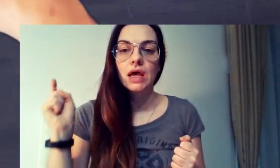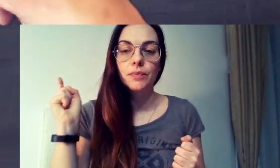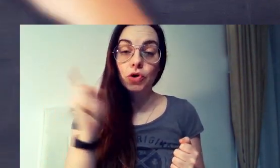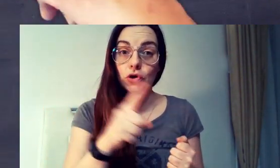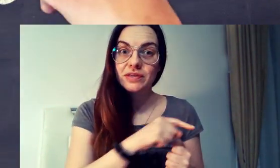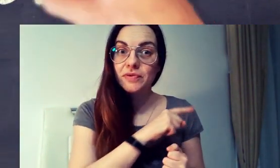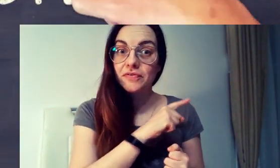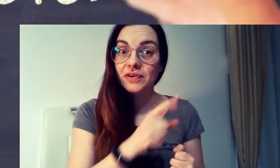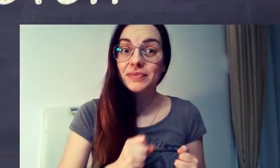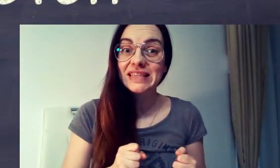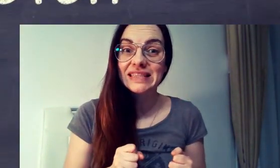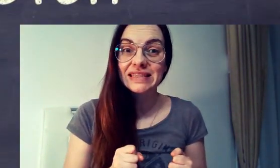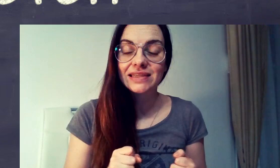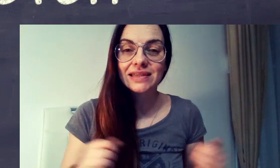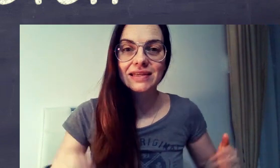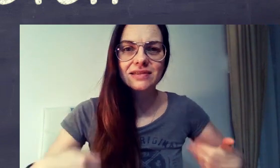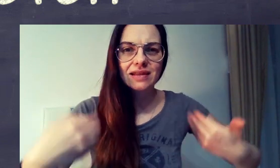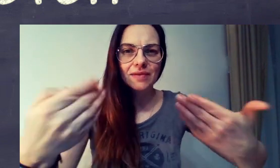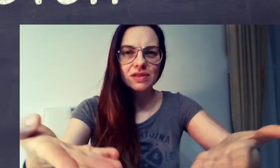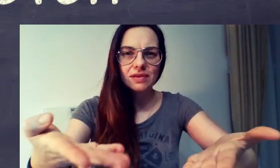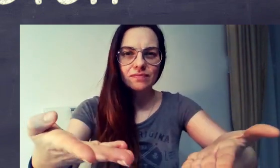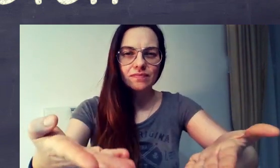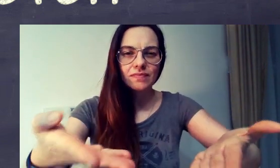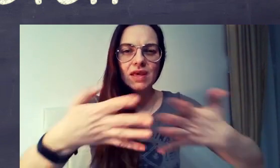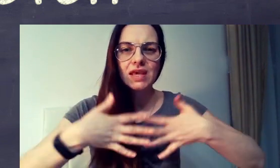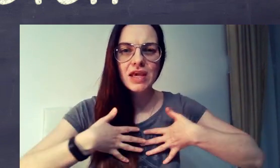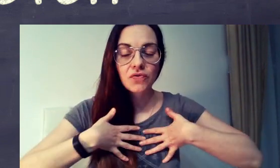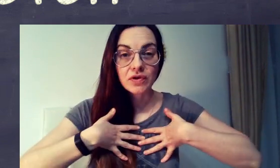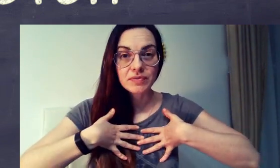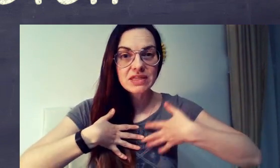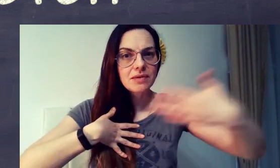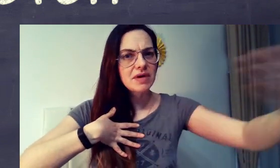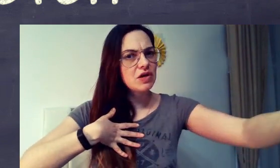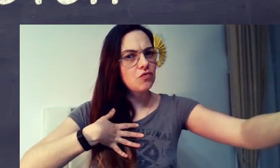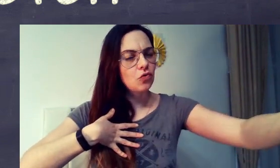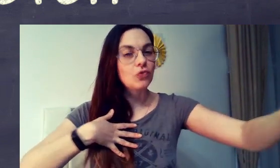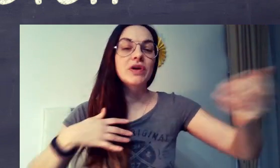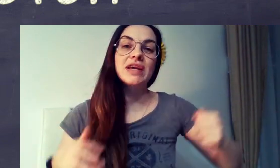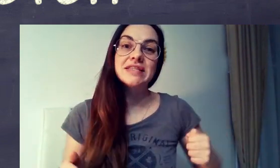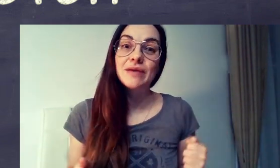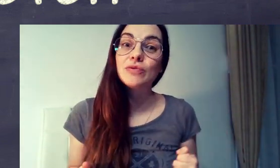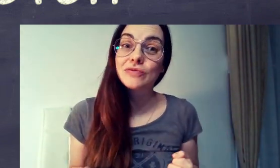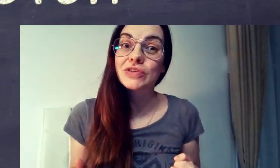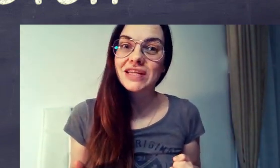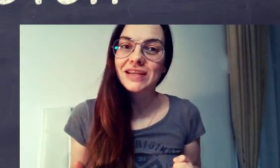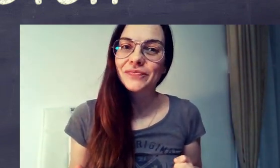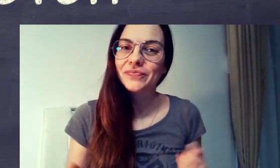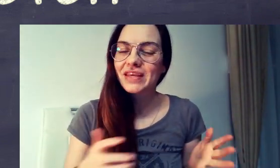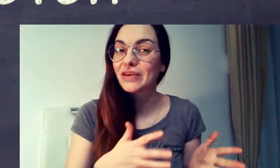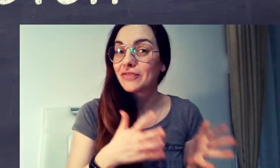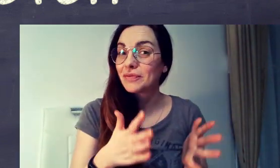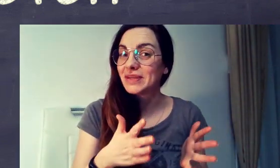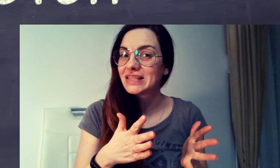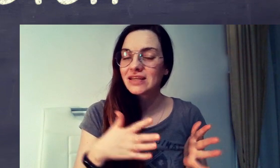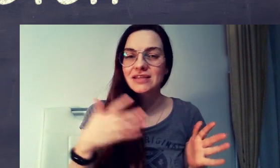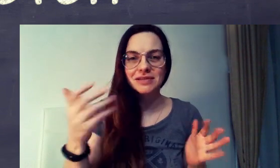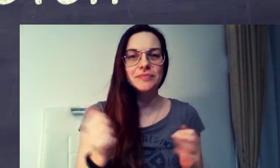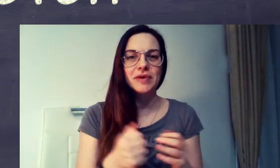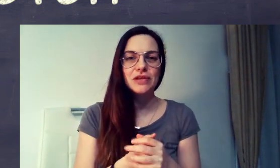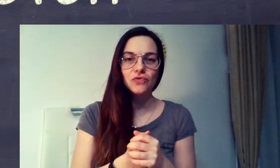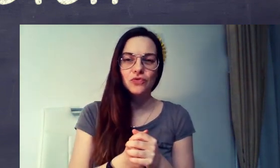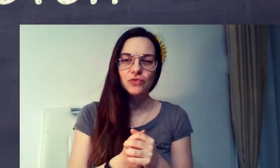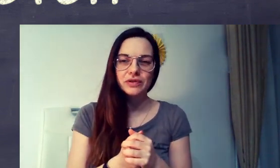Broj 8. Vermieten. Ich vermitte meine Wohnung. Ja, ich vermitte